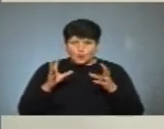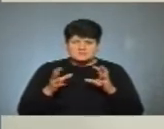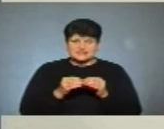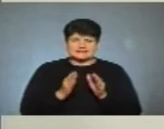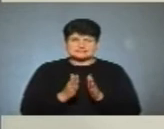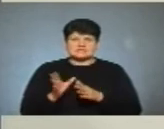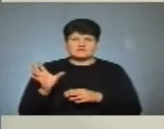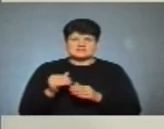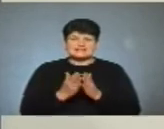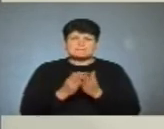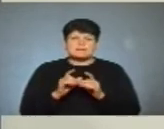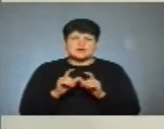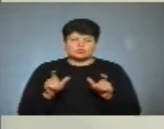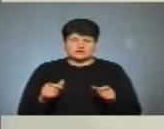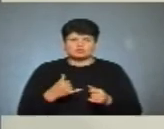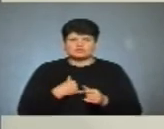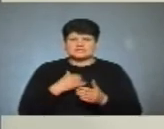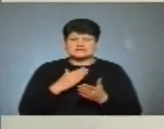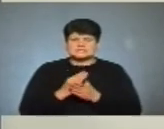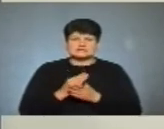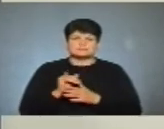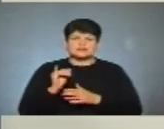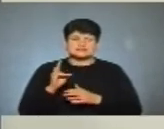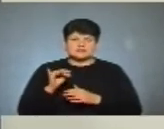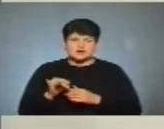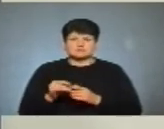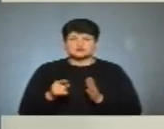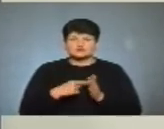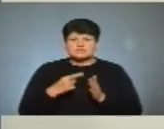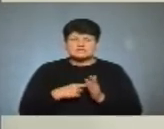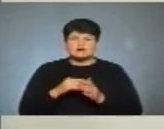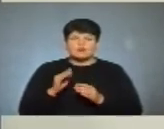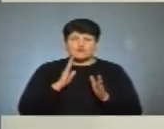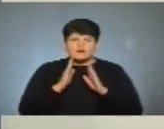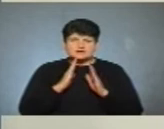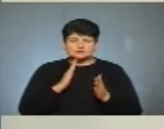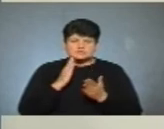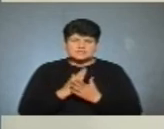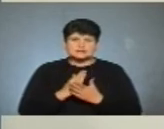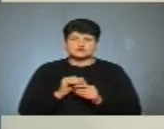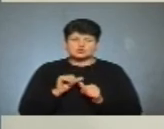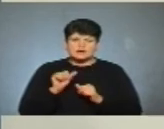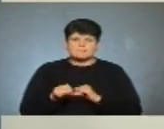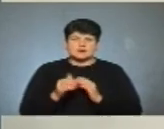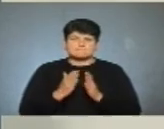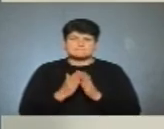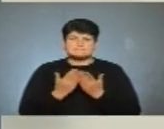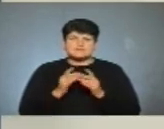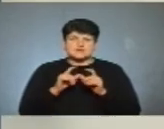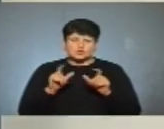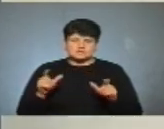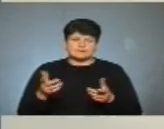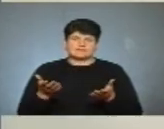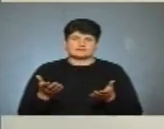бібліотек. В нас є в Інстаграмі сторінка, в нас є в Фейсбуці сторінка, кожну є, зокрема, бібліотеки окремо. І